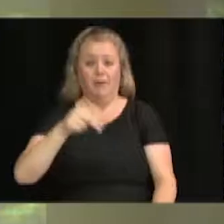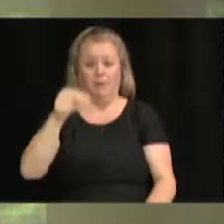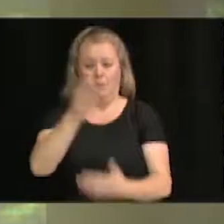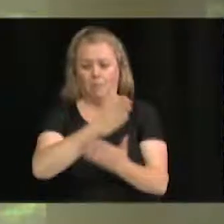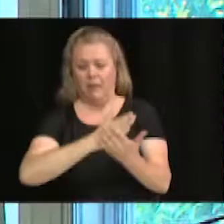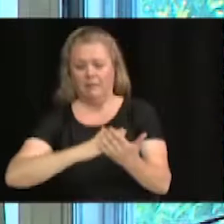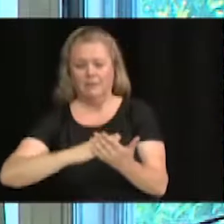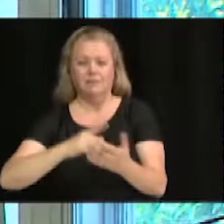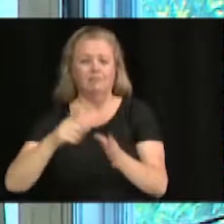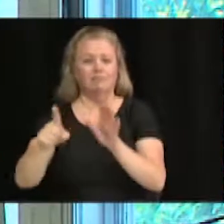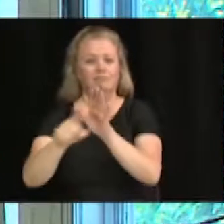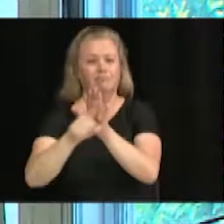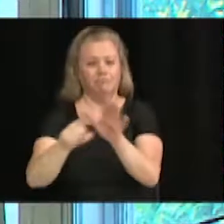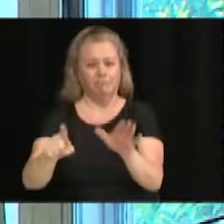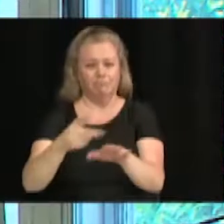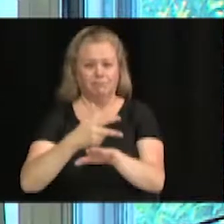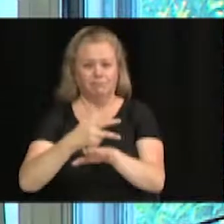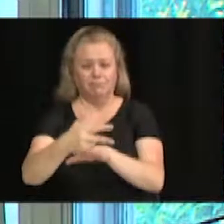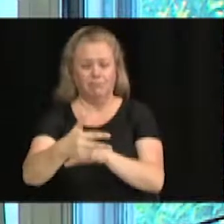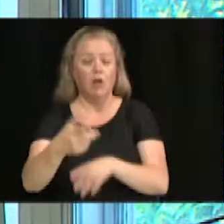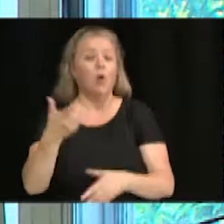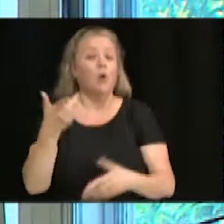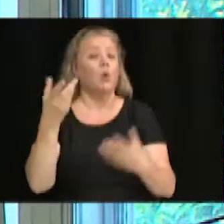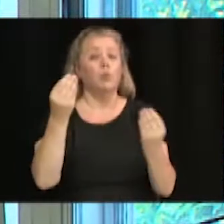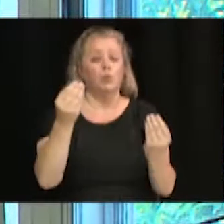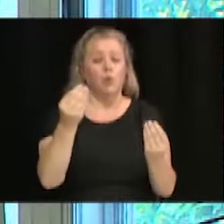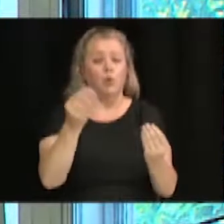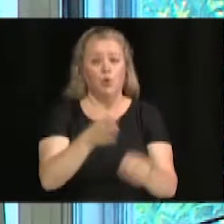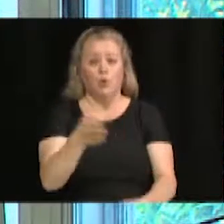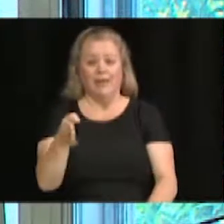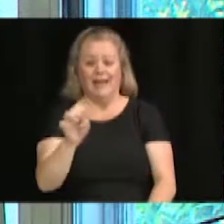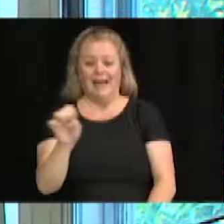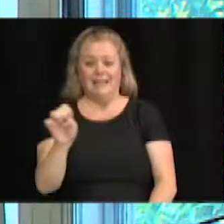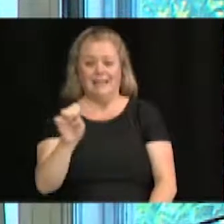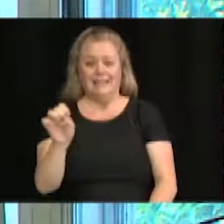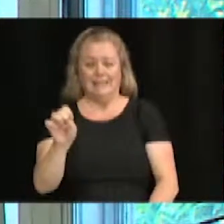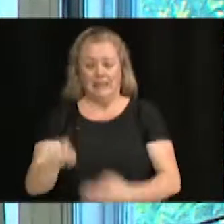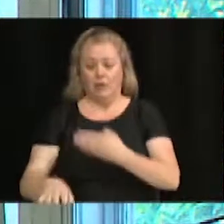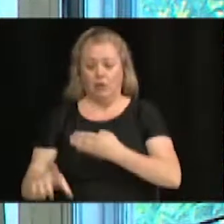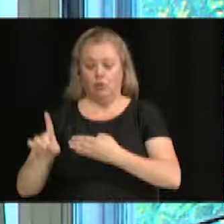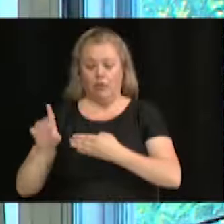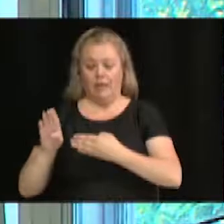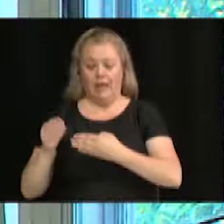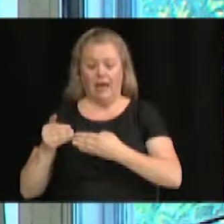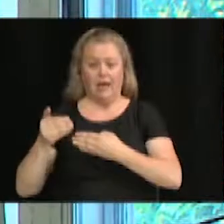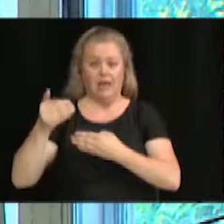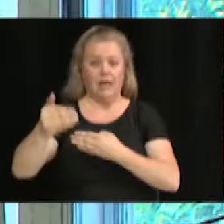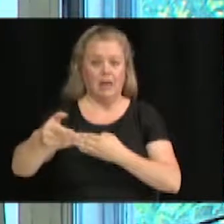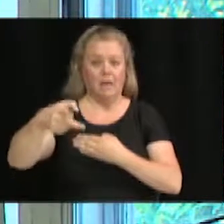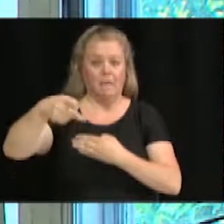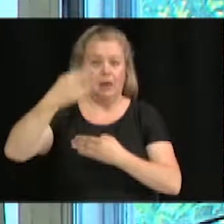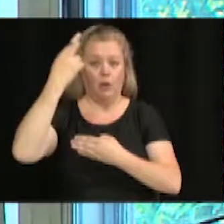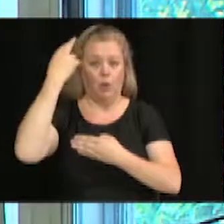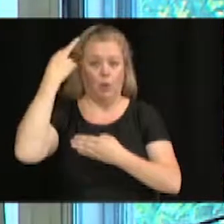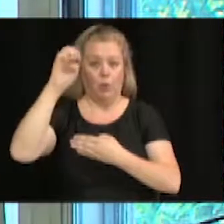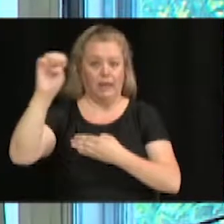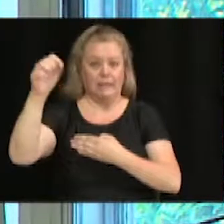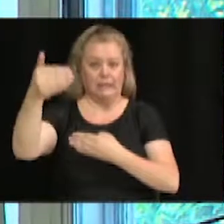Oui, on parle du côté est du boulevard Labais-Nord situé entre les rues Debigaré et le boulevard Pierre-Roux-Est.